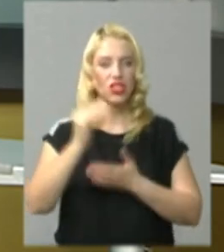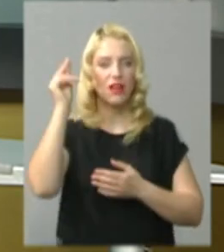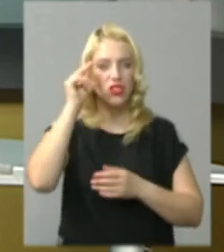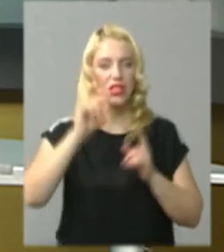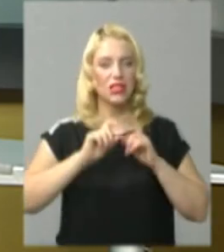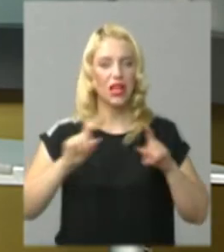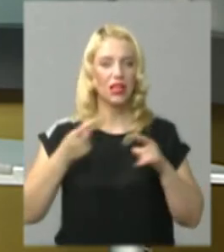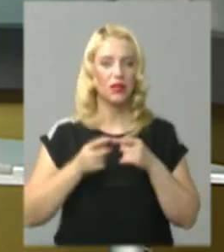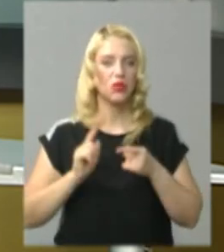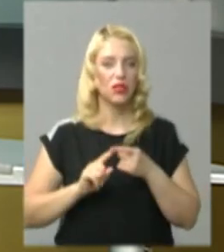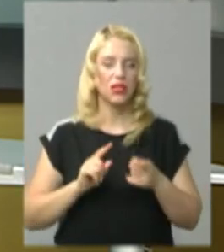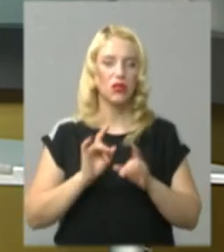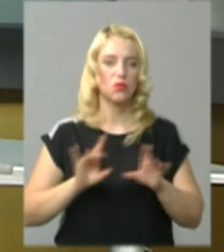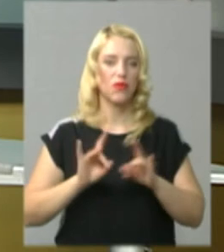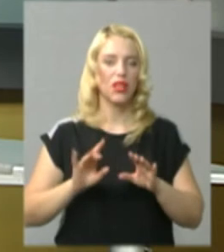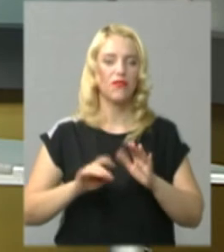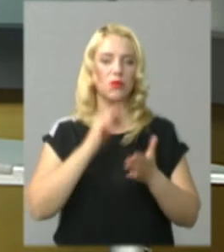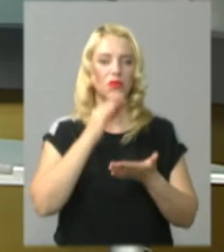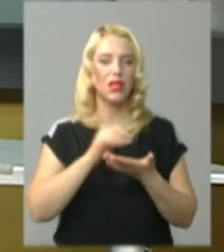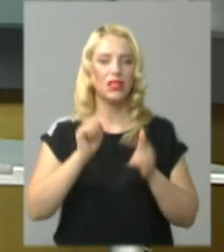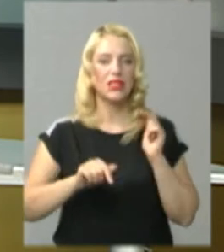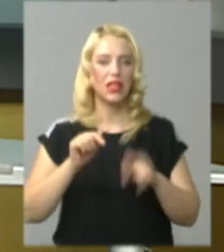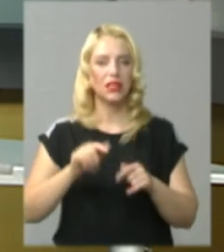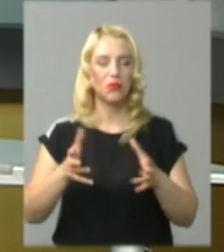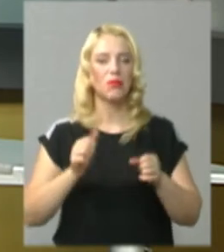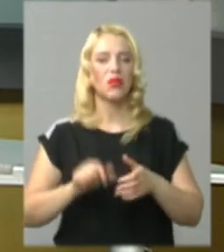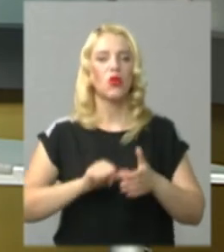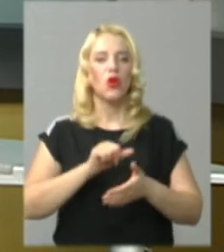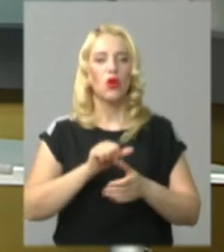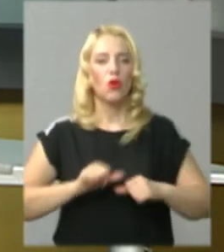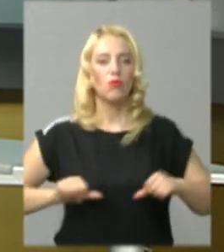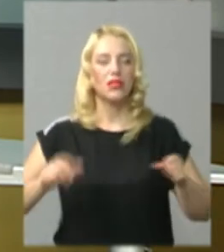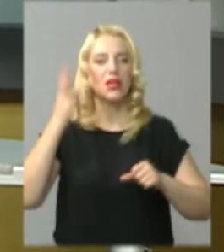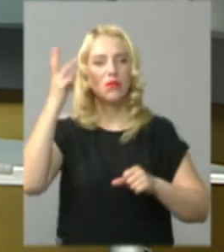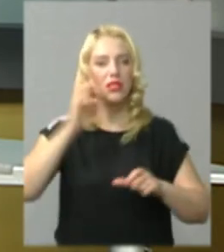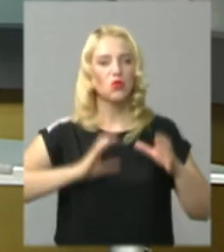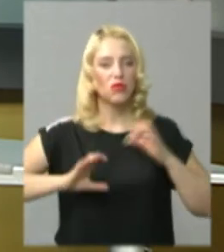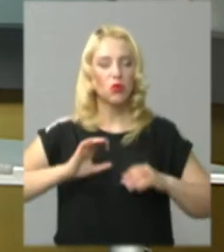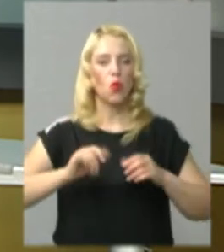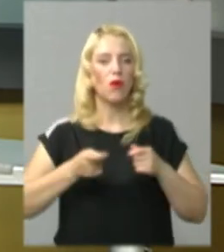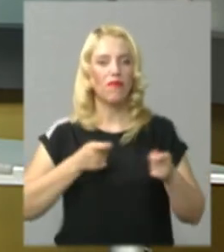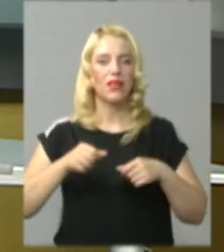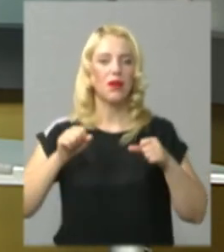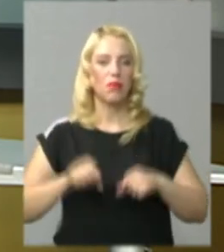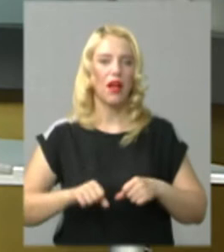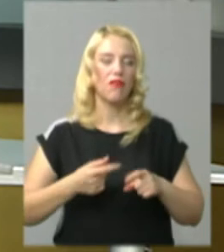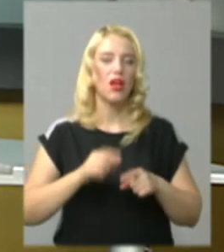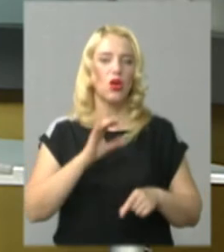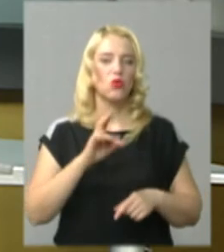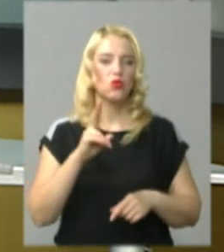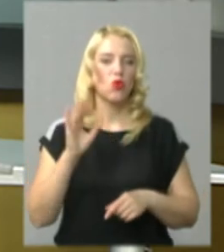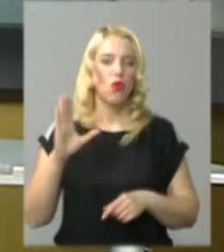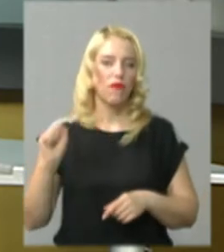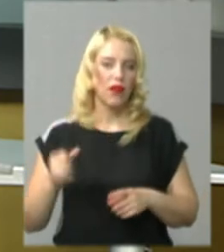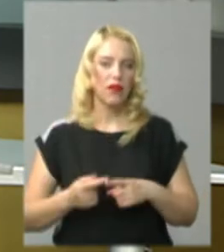кореспондентам Суспільного розповіла відповідальна секретарка приймальної комісії Хмельницького університету управління та права імені Леоніда Юськова